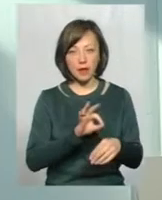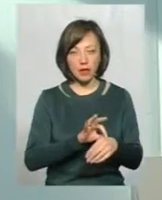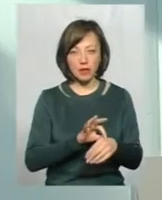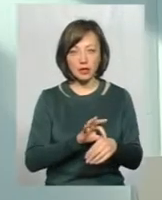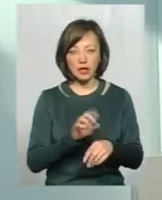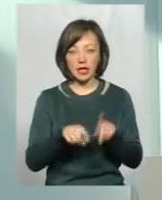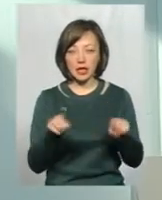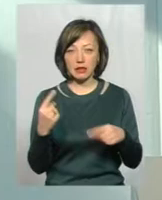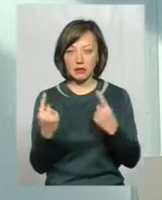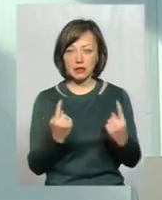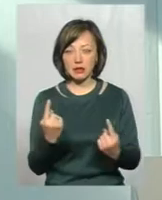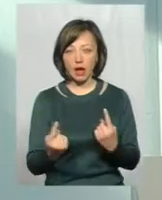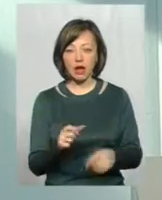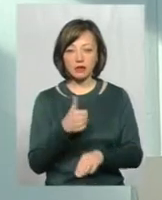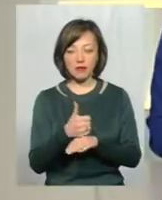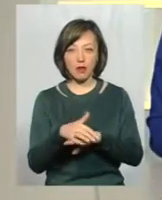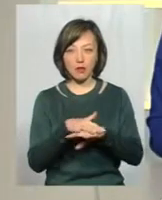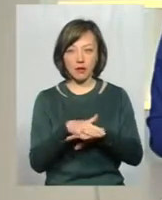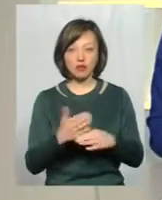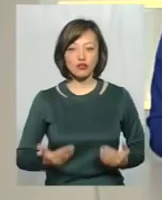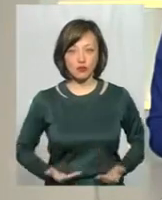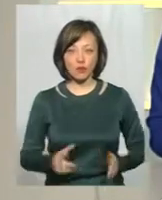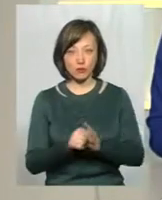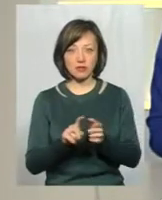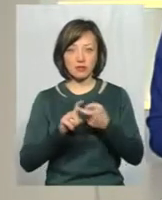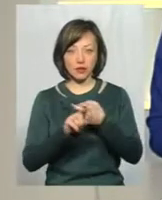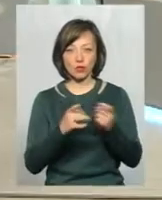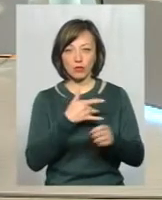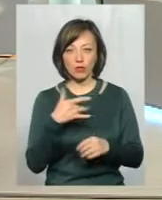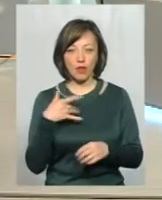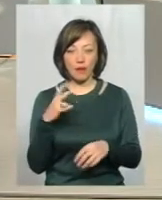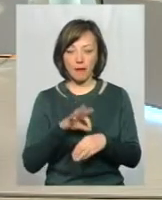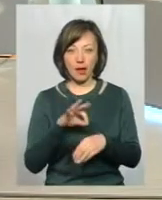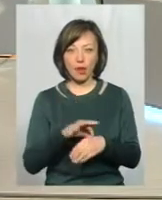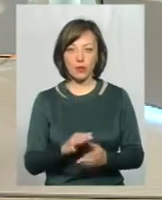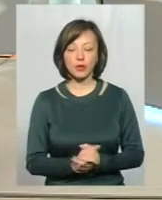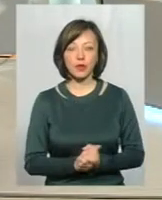єдиниці, а основна маса людей живуть з інфекцією туберкулезною, не болеє.